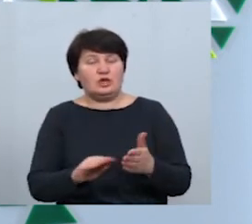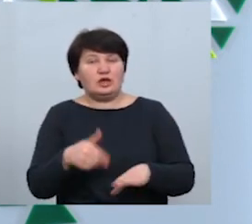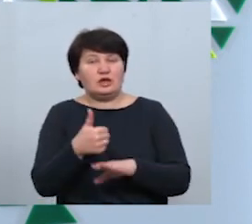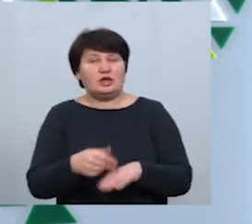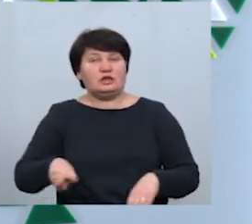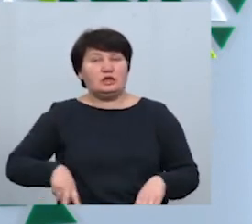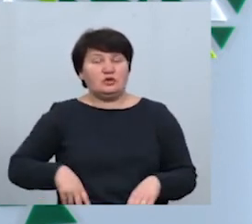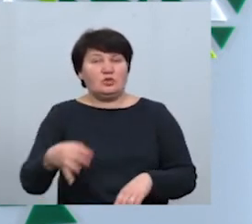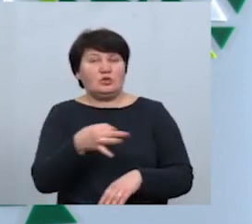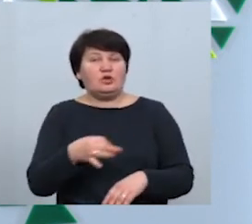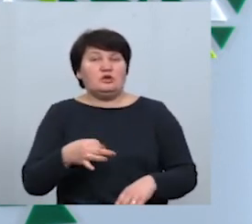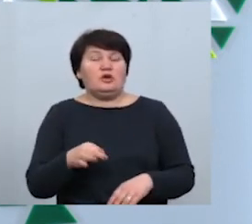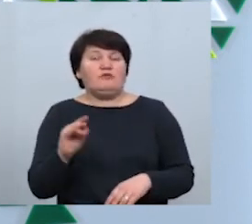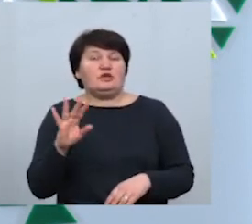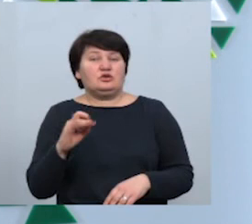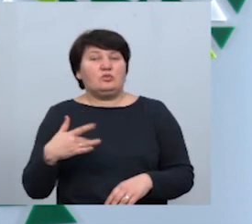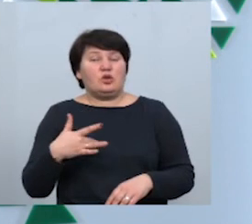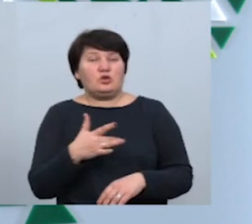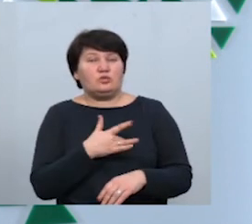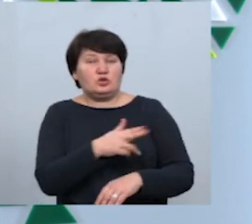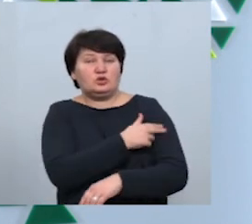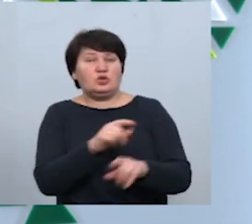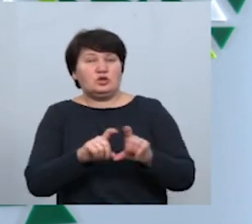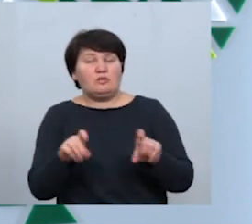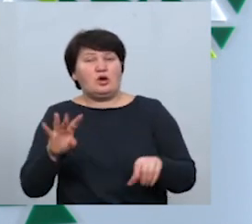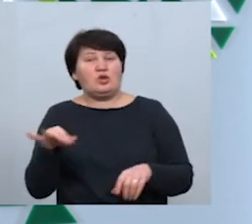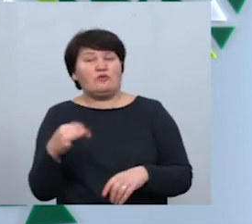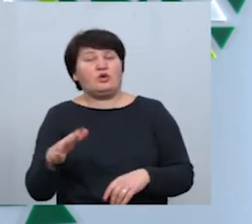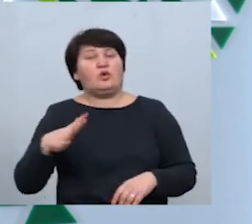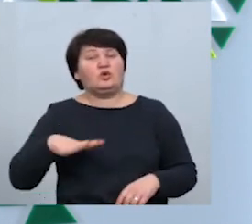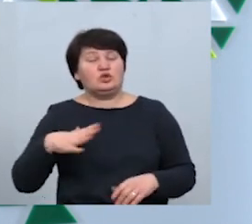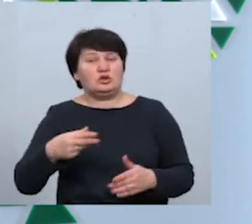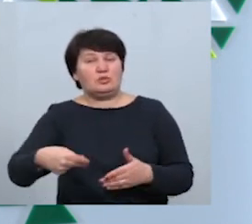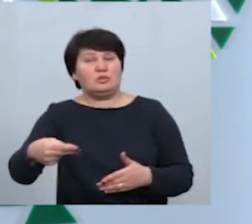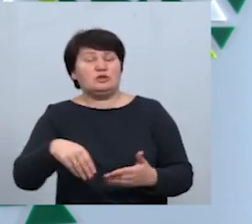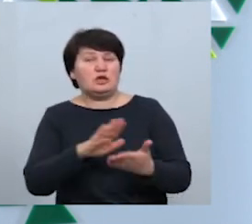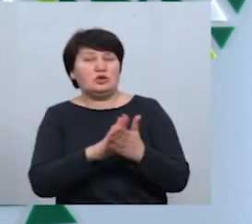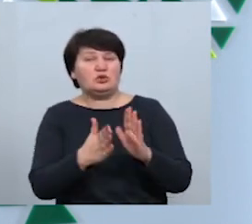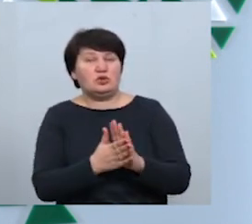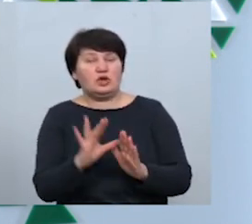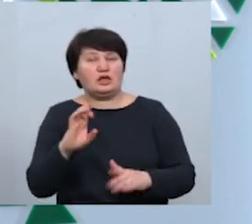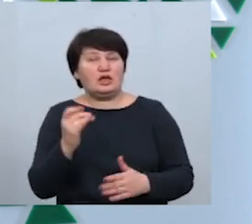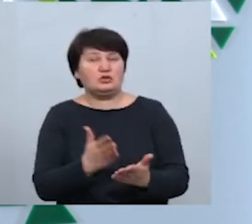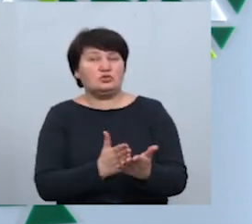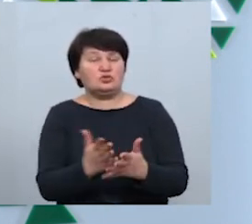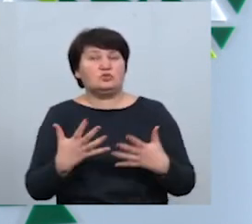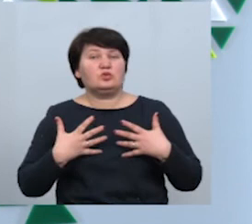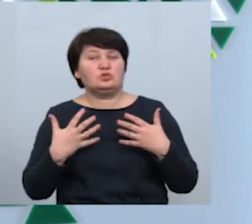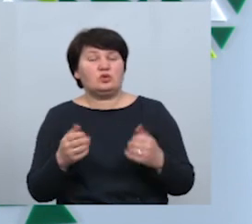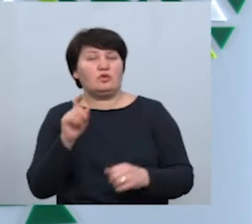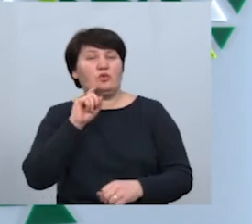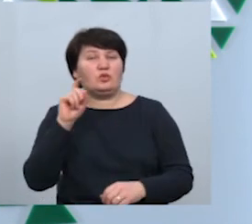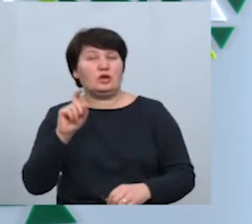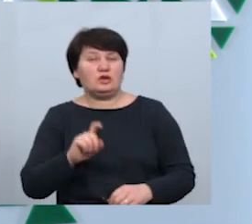директор обласного втезіопульмонологічного центру Любомир Малофій, наразі очікують на підписання договору із Національною службою здоров'я України.